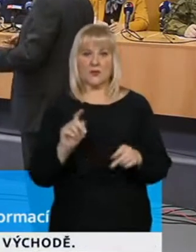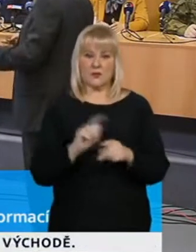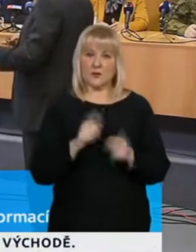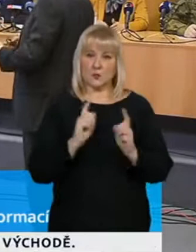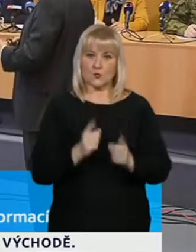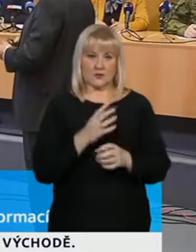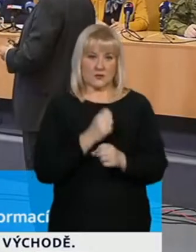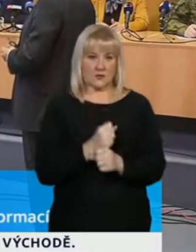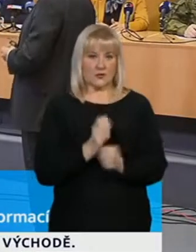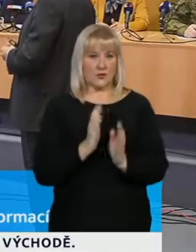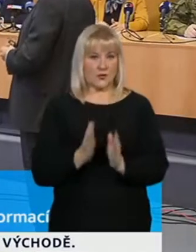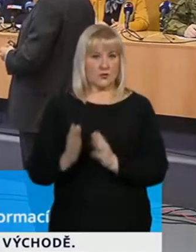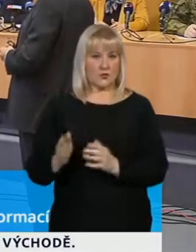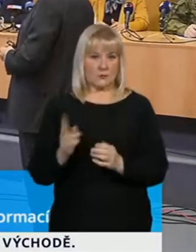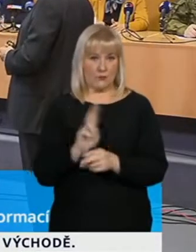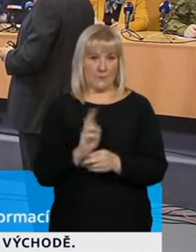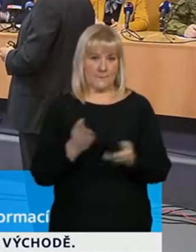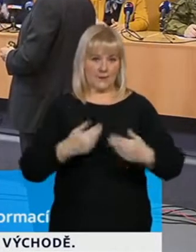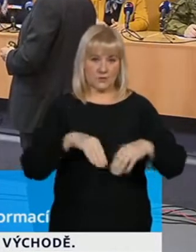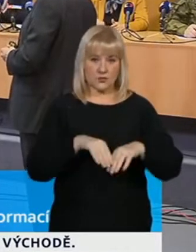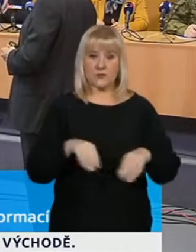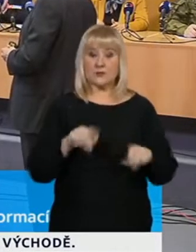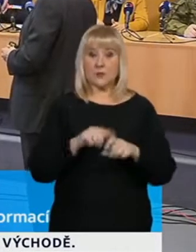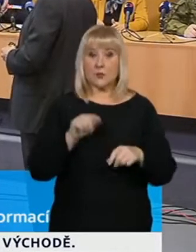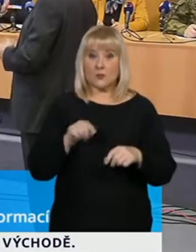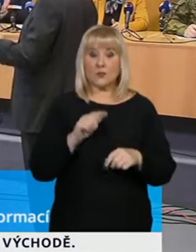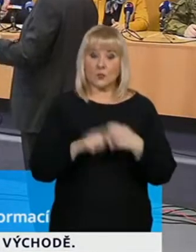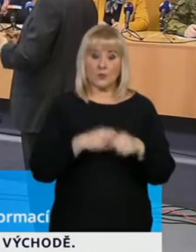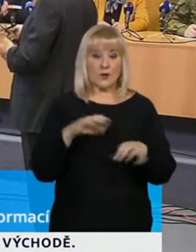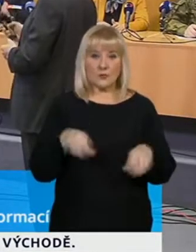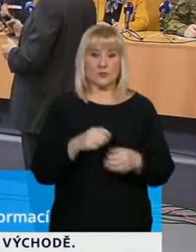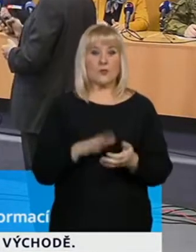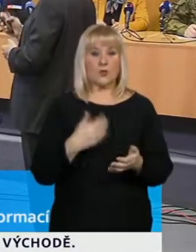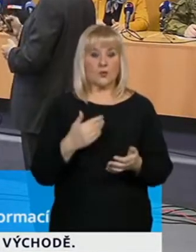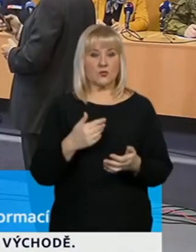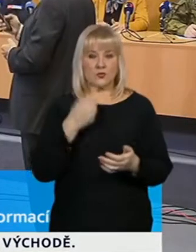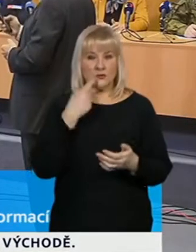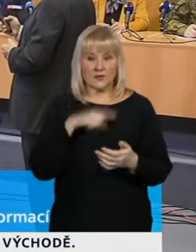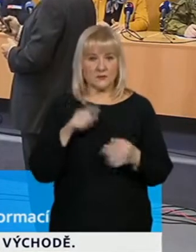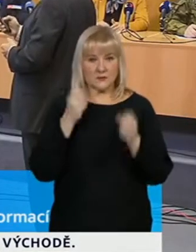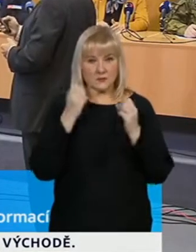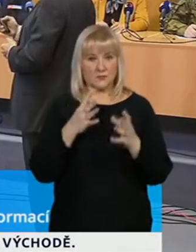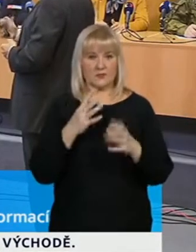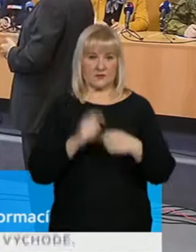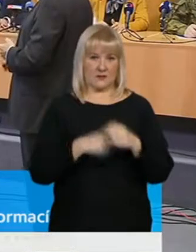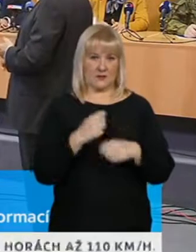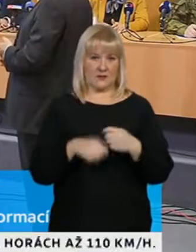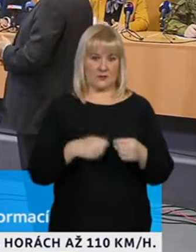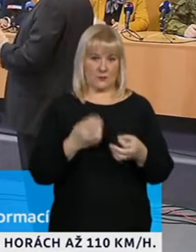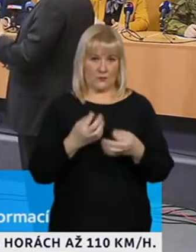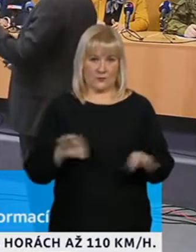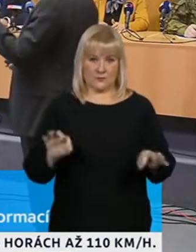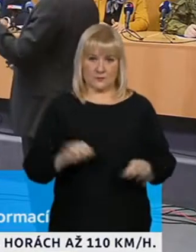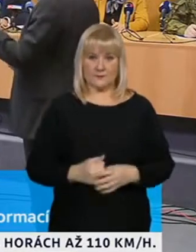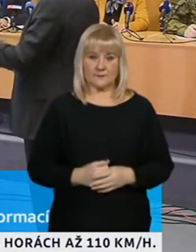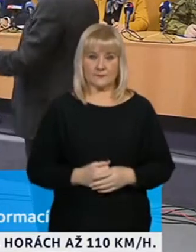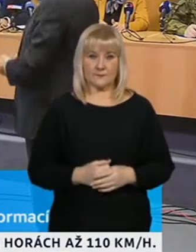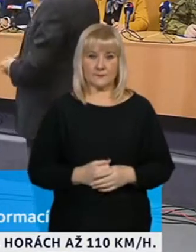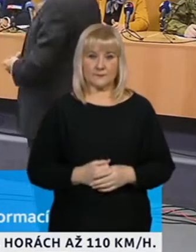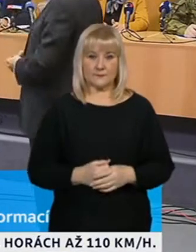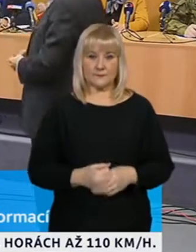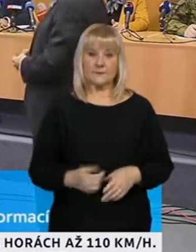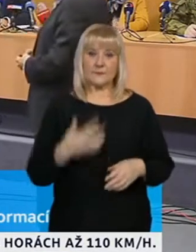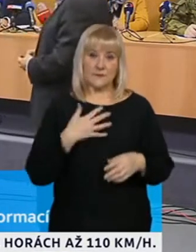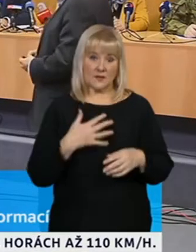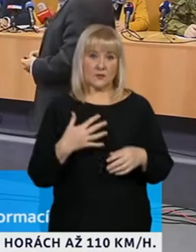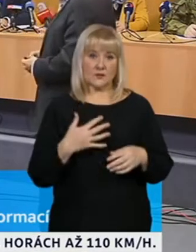režimová opatření, protože ta byla právě přijata proto, aby to neběželo na divoko. I tak to relativně vysoké